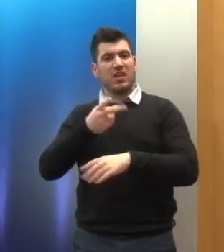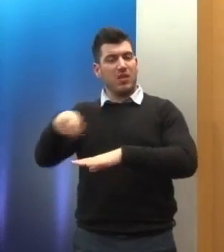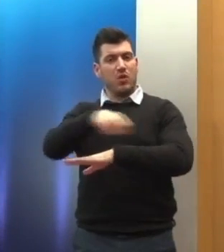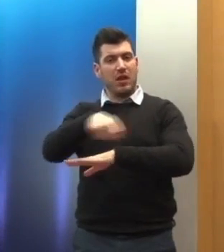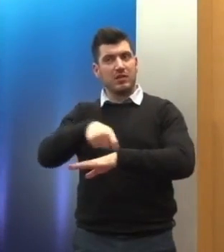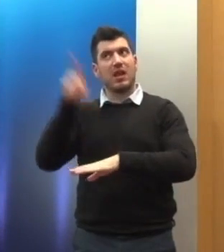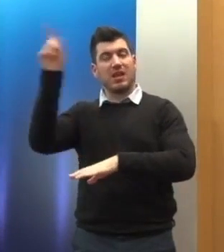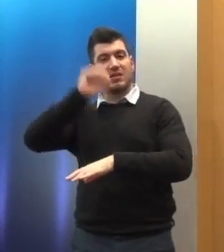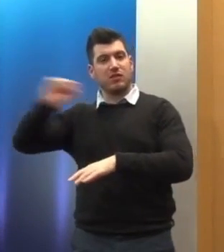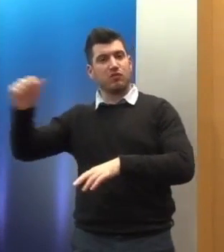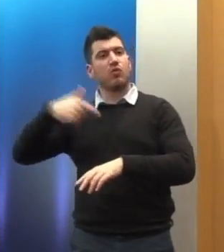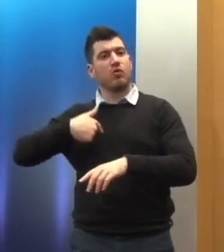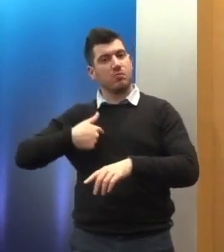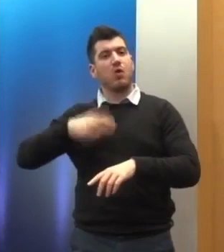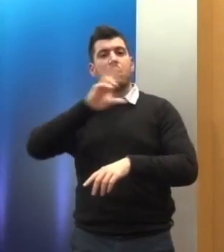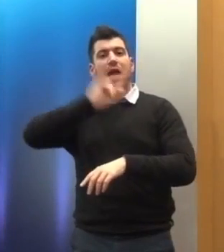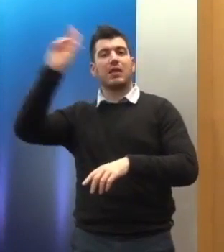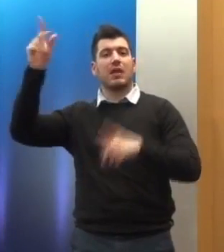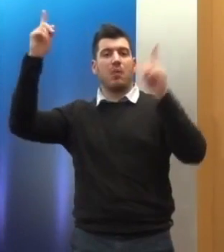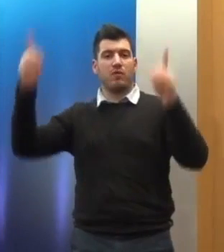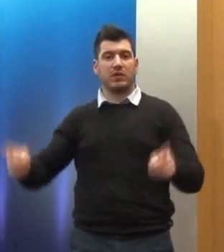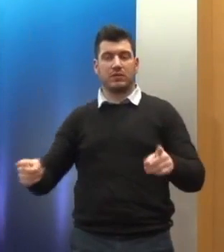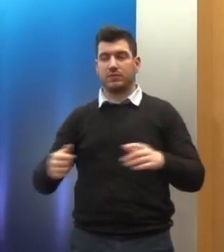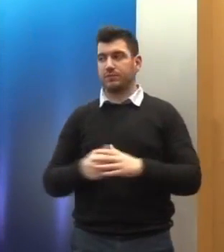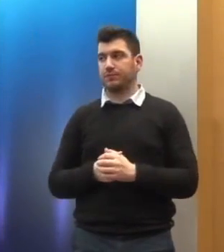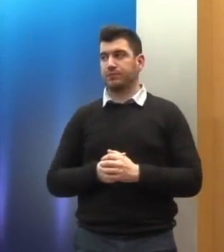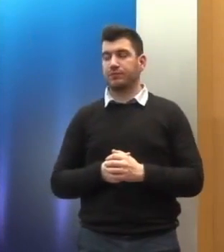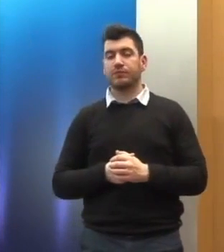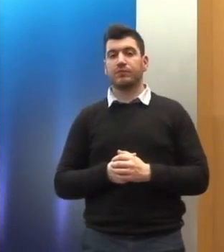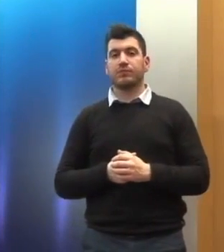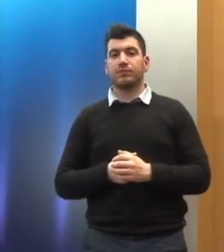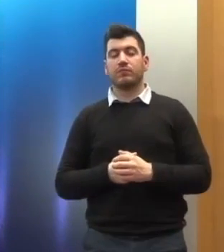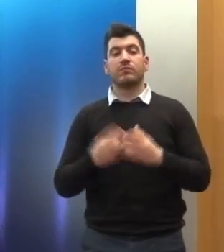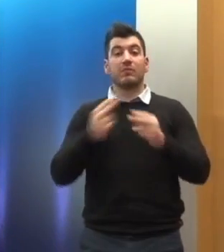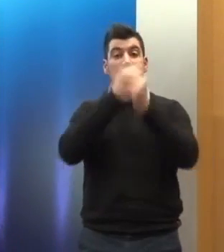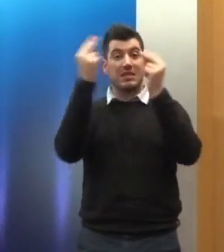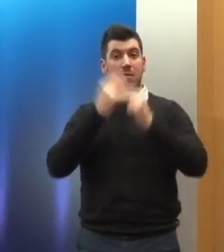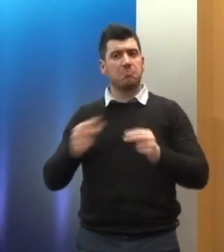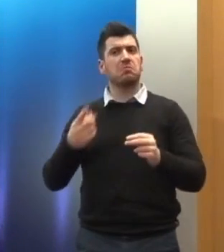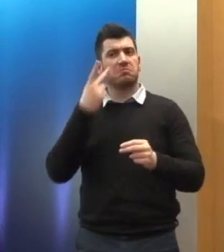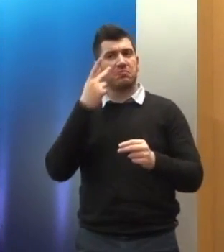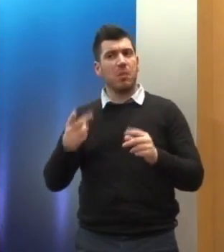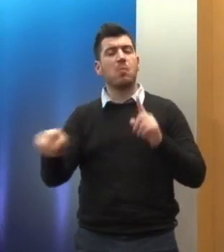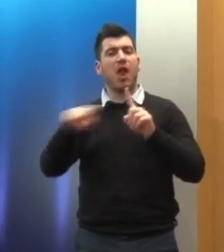Δικαστηρίου του Στρασμούρκου Συμπέρασμα και κλείνω βλέπω αρκετά θετικά βήματα